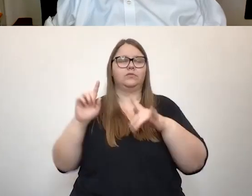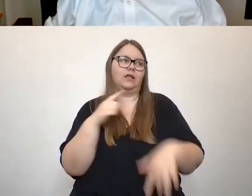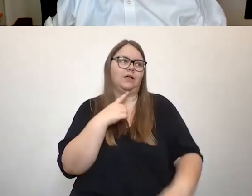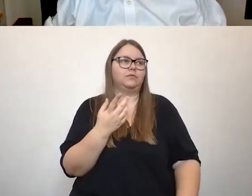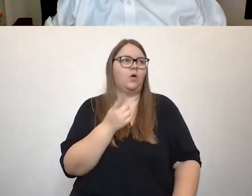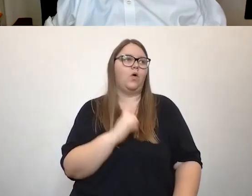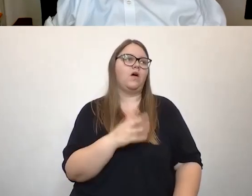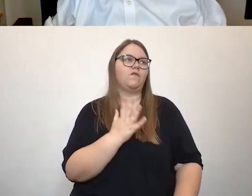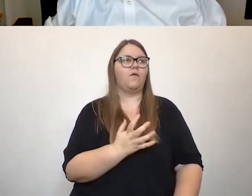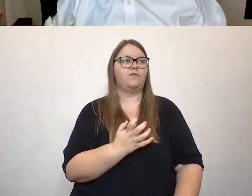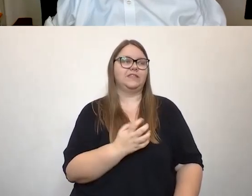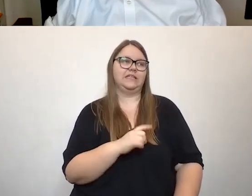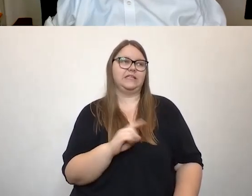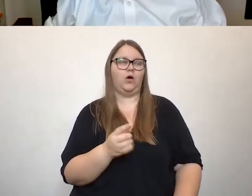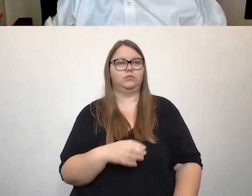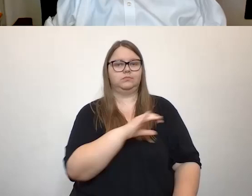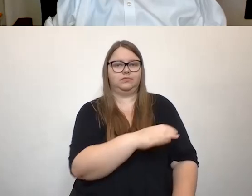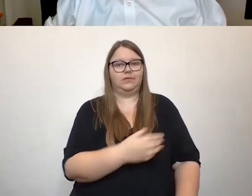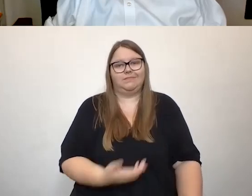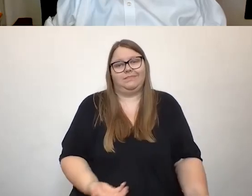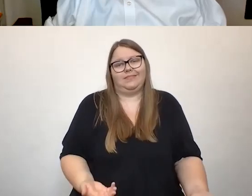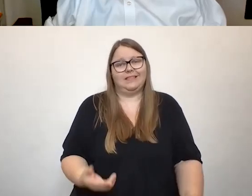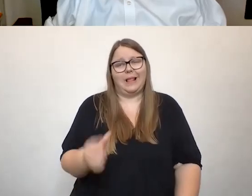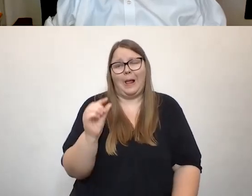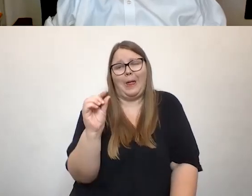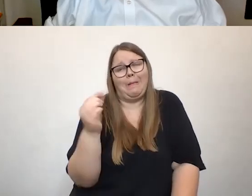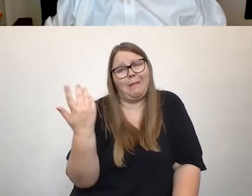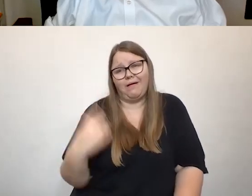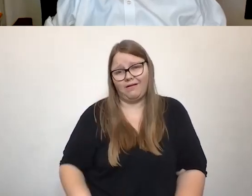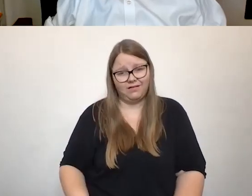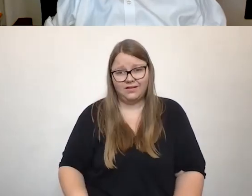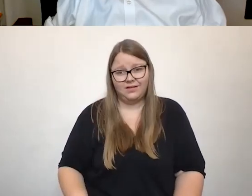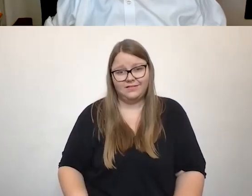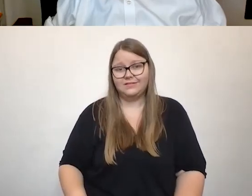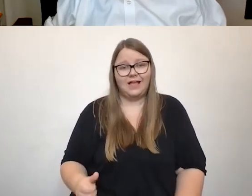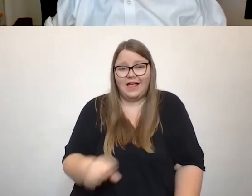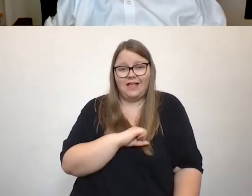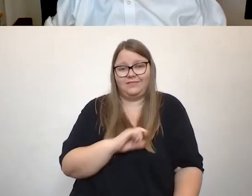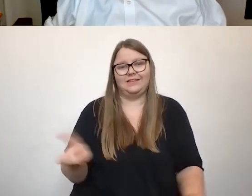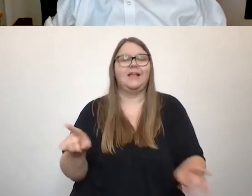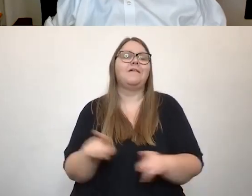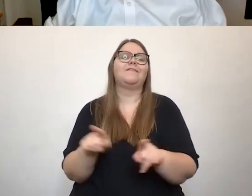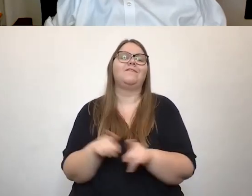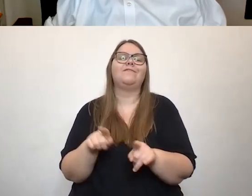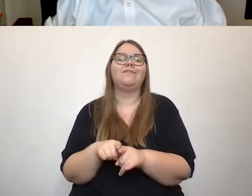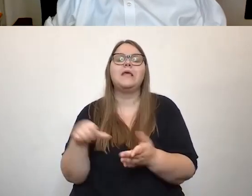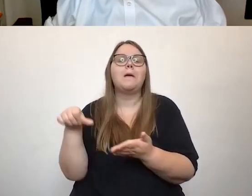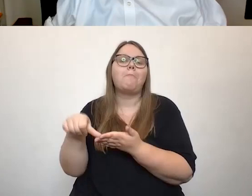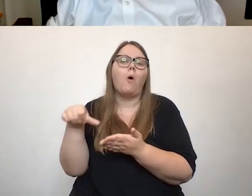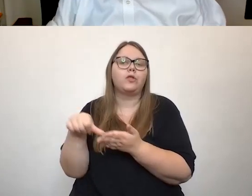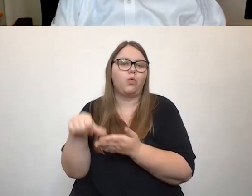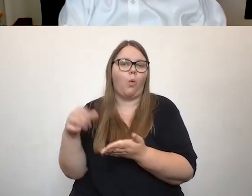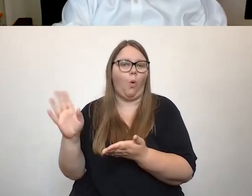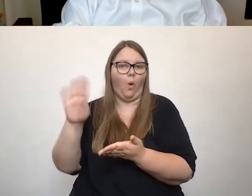150.000 Euro Ausgleichsabgabe, na so what? Ich meine, das ist doch kein, das ist doch Portokasse, das kratzt doch keinen